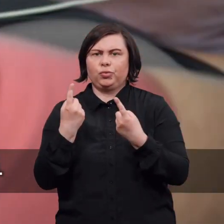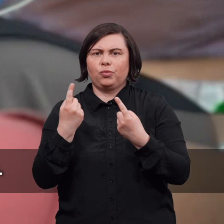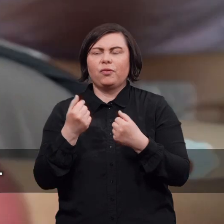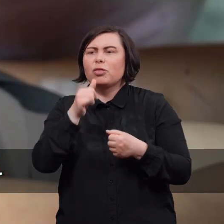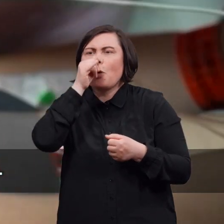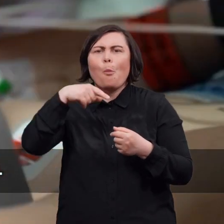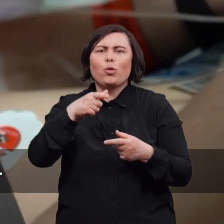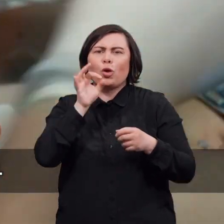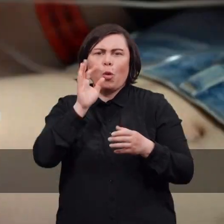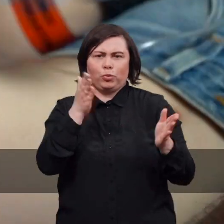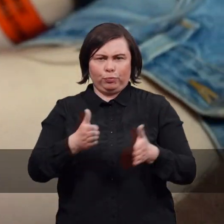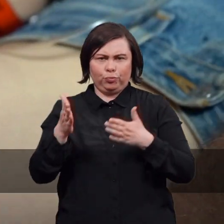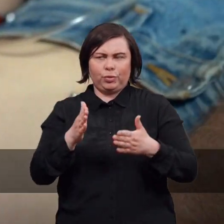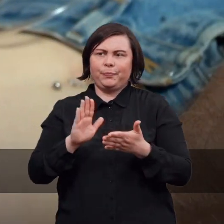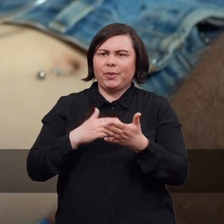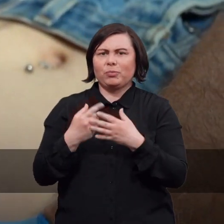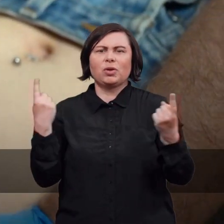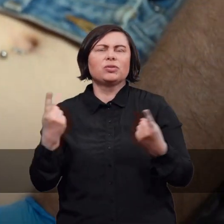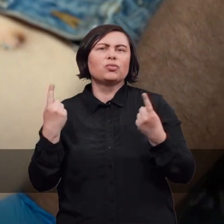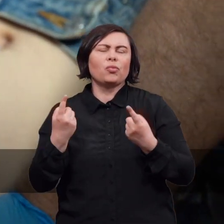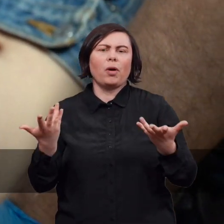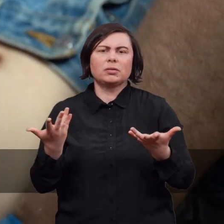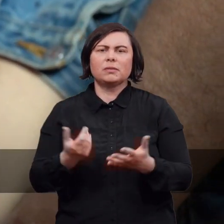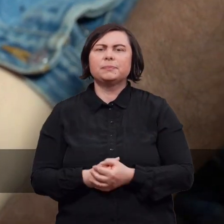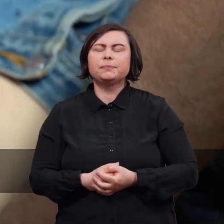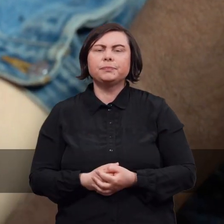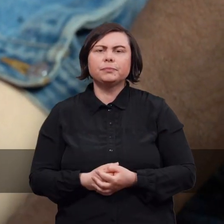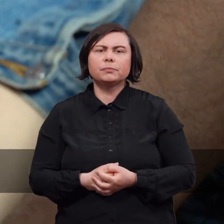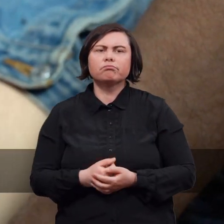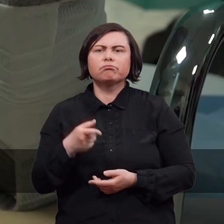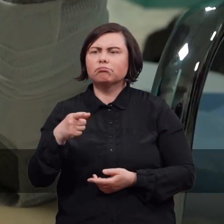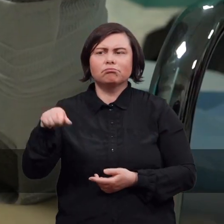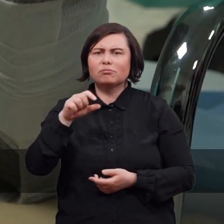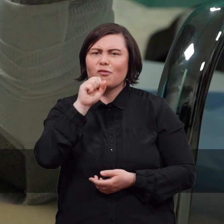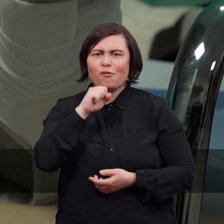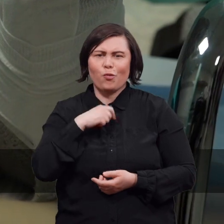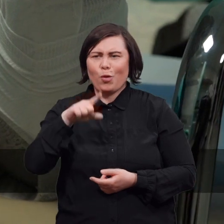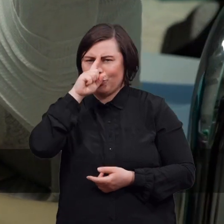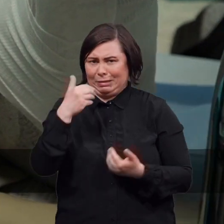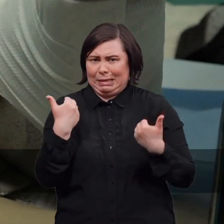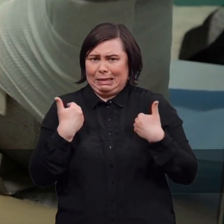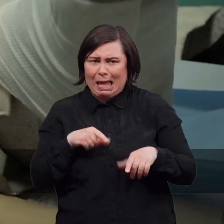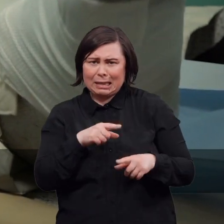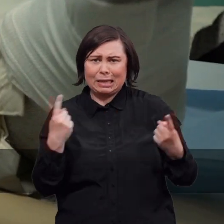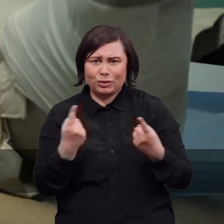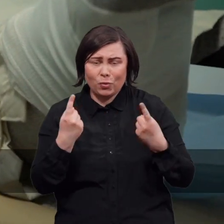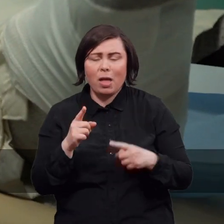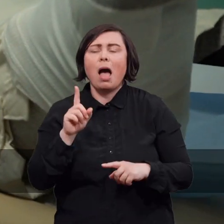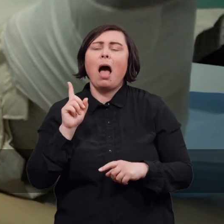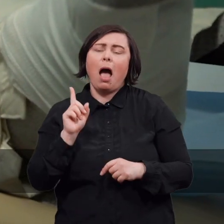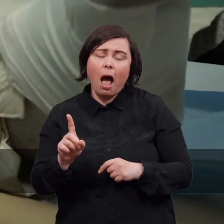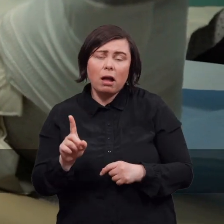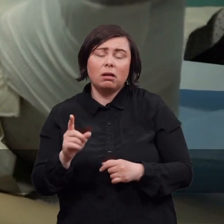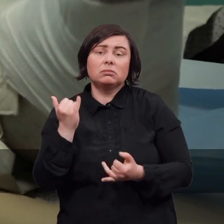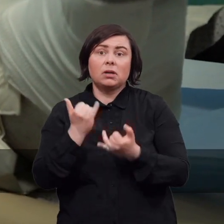którą się nie da przygotować. To jest taka sytuacja, w której nikt z nas nie chciałby się znaleźć,